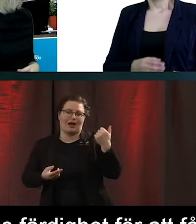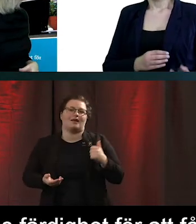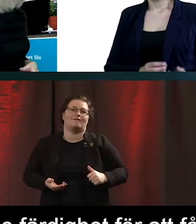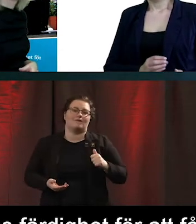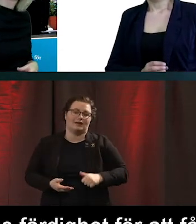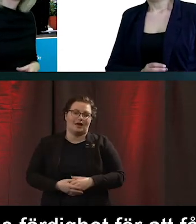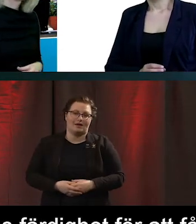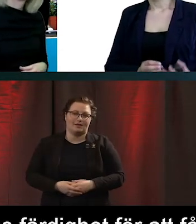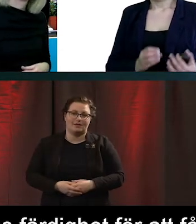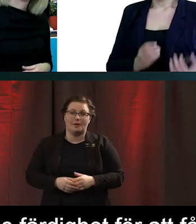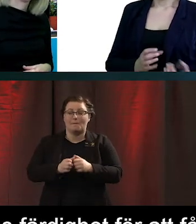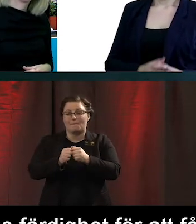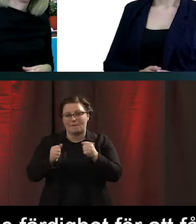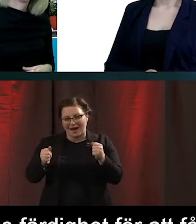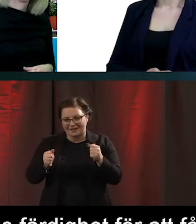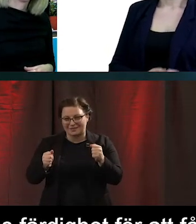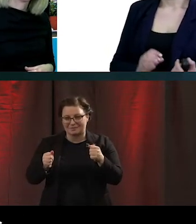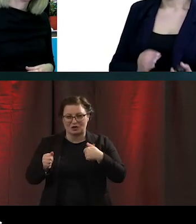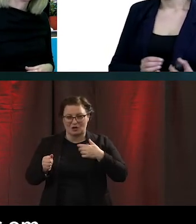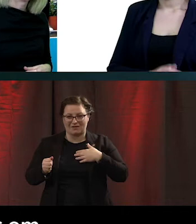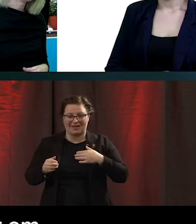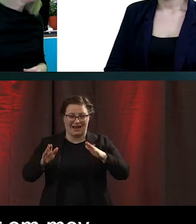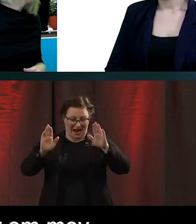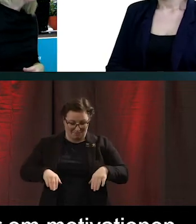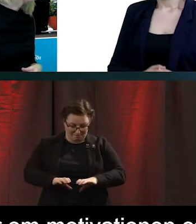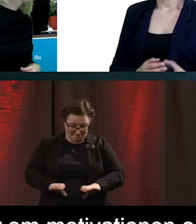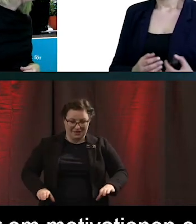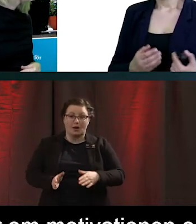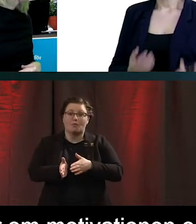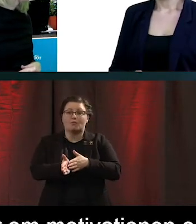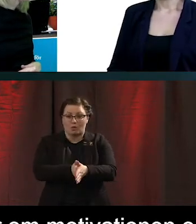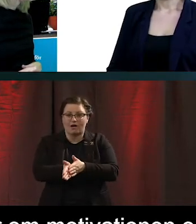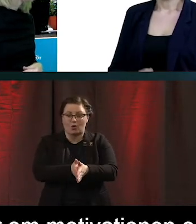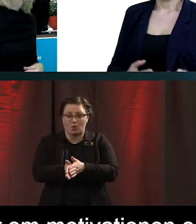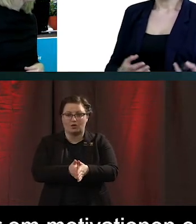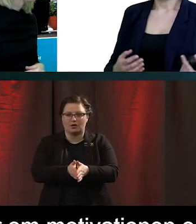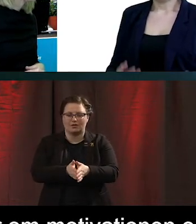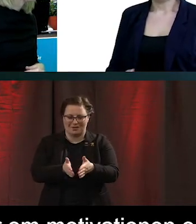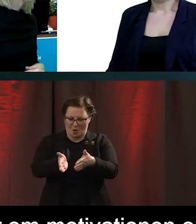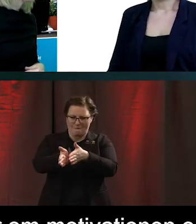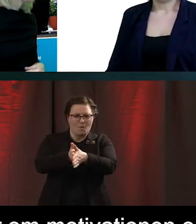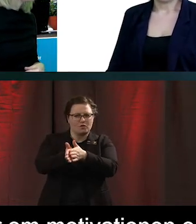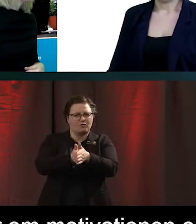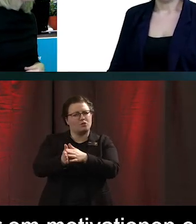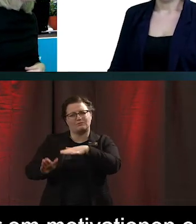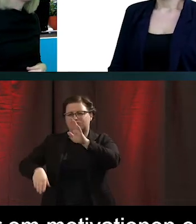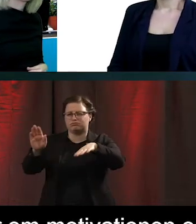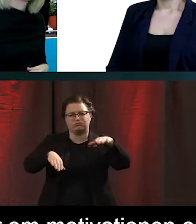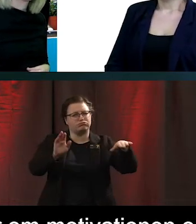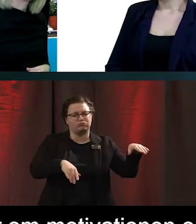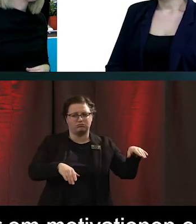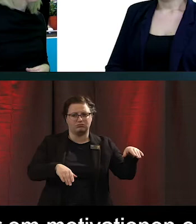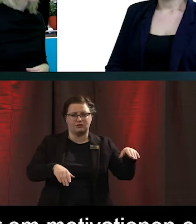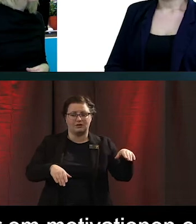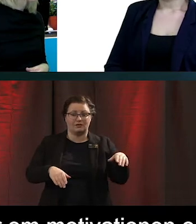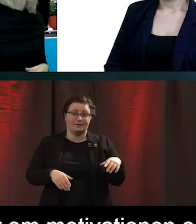Men om vi pratar lite mer om just den här motivationen då, den här nyckeln. Den är ju olika för alla personer. För